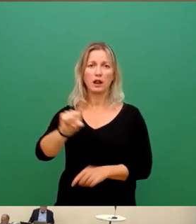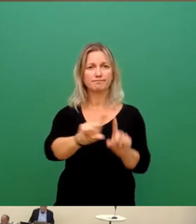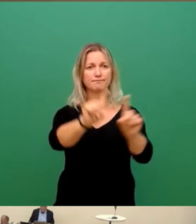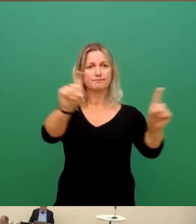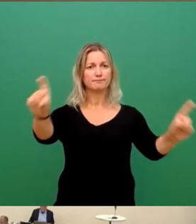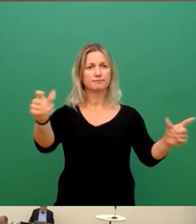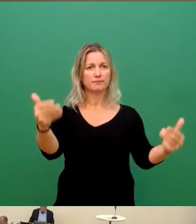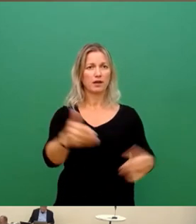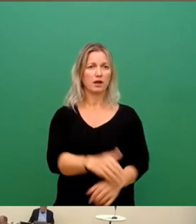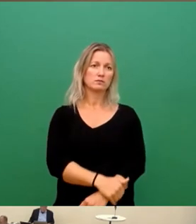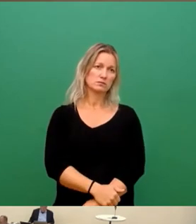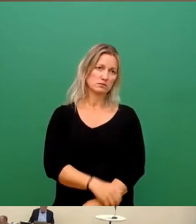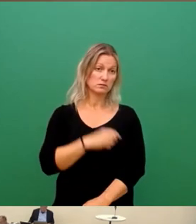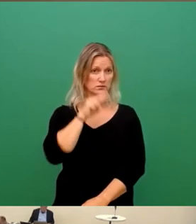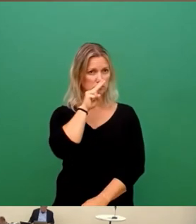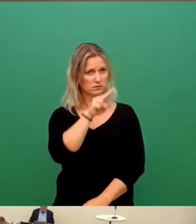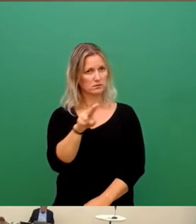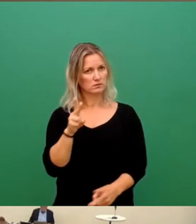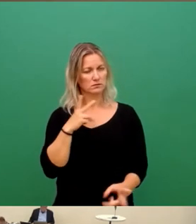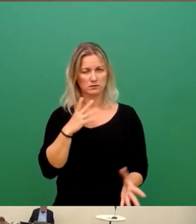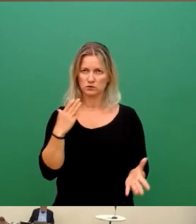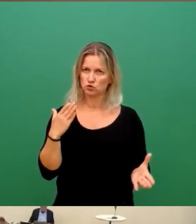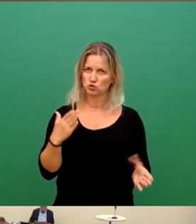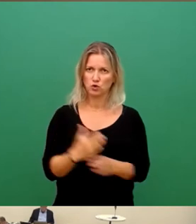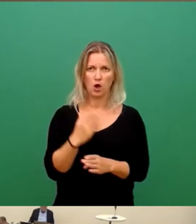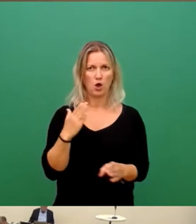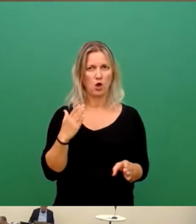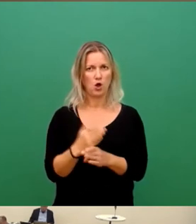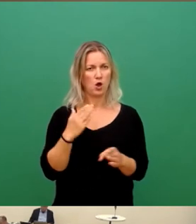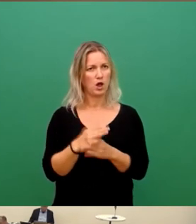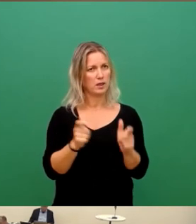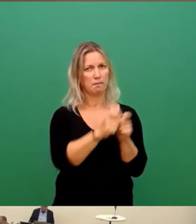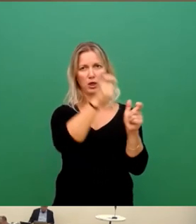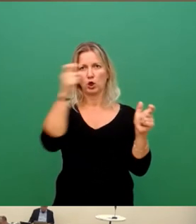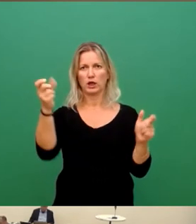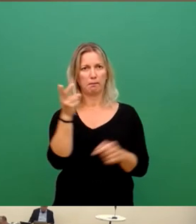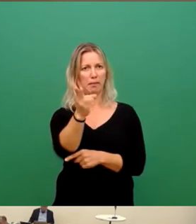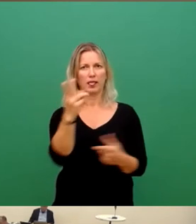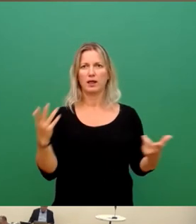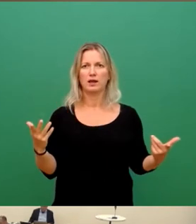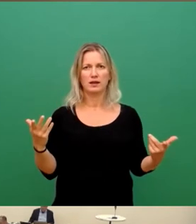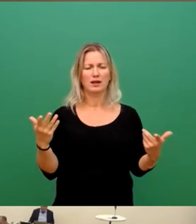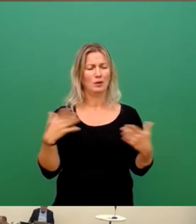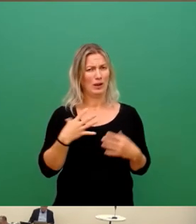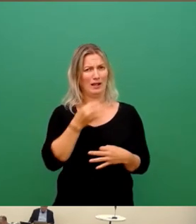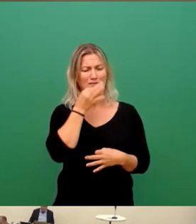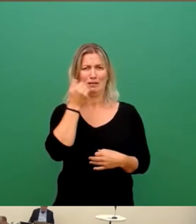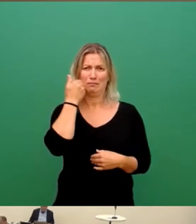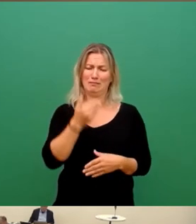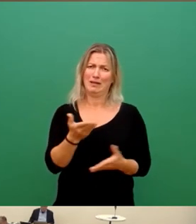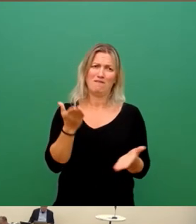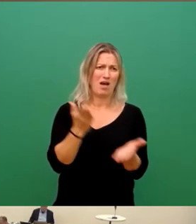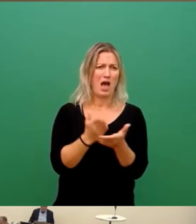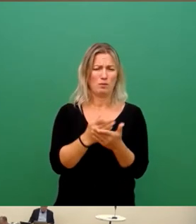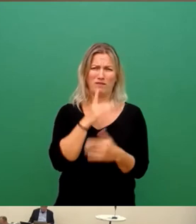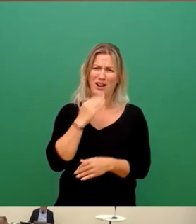Der stört mich wirklich, und der ist an dieser Brücke. Ich möchte gerne die Frage stellen, warum wird der über Jahre